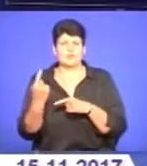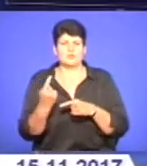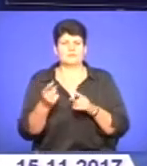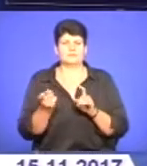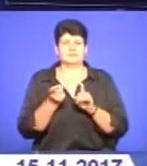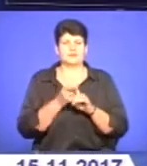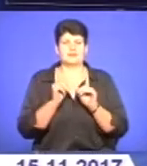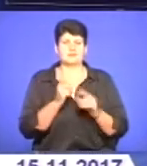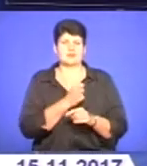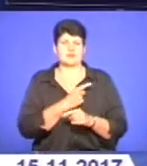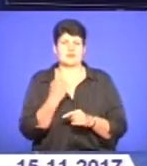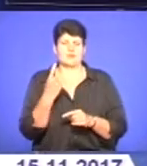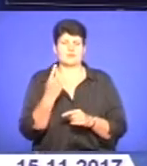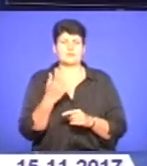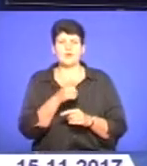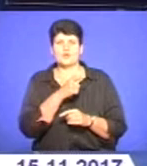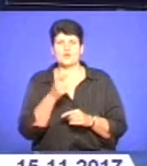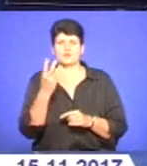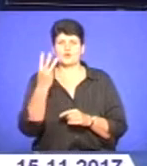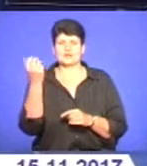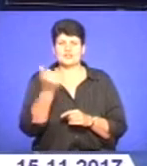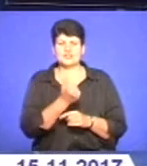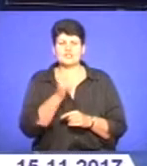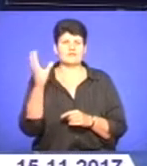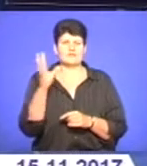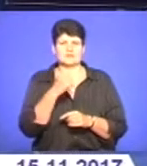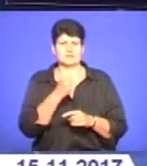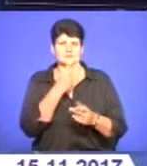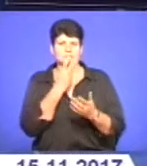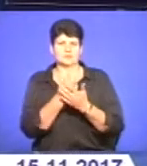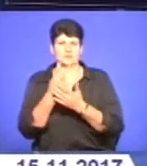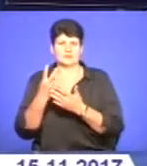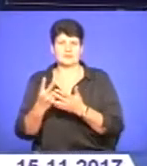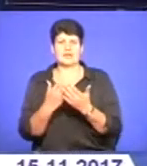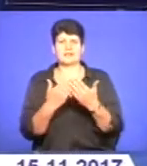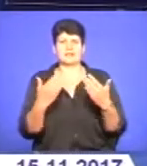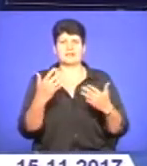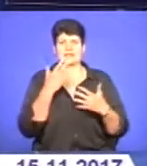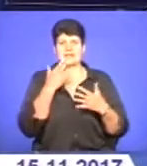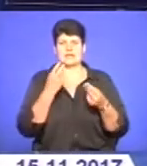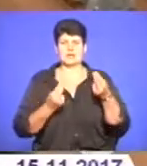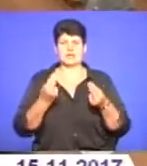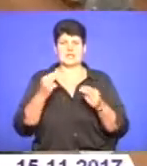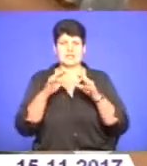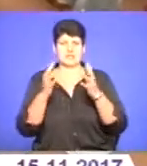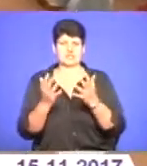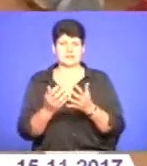школярі з Одещини. Протягом трьох тижнів усі роботи будуть представлені на виставці у музеї національної іграшки.